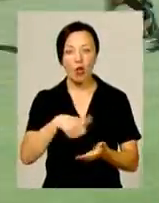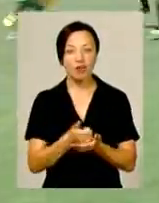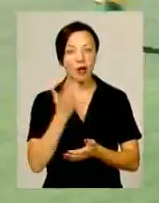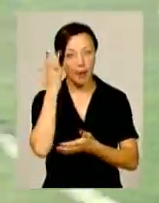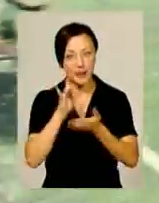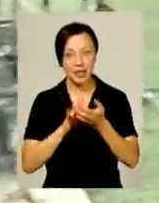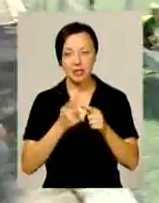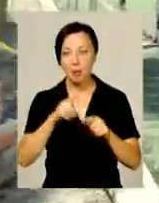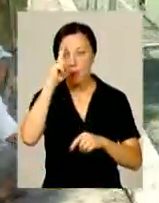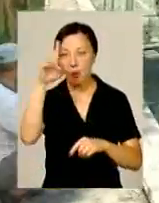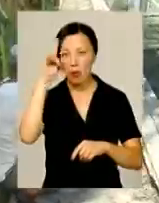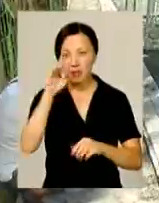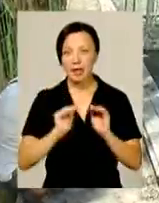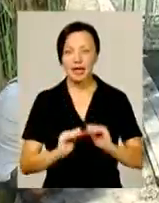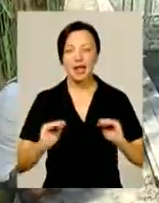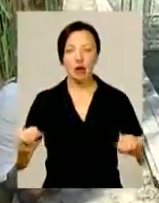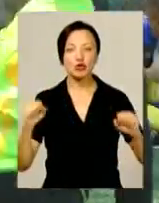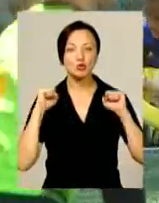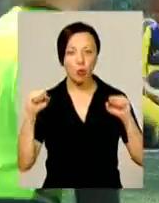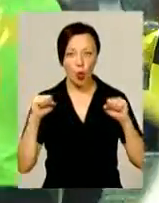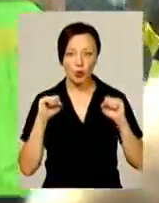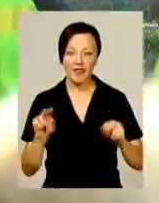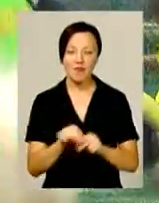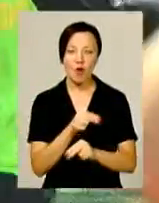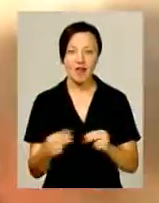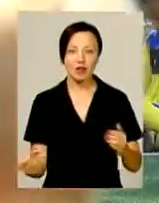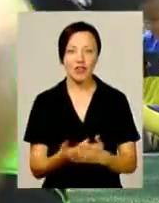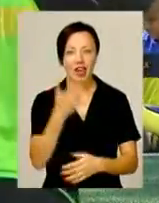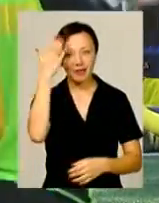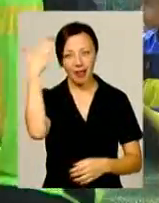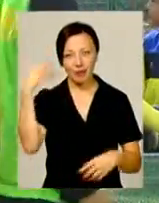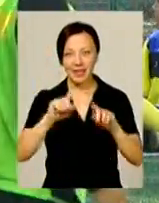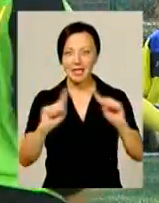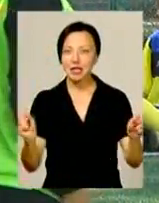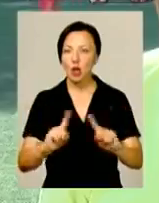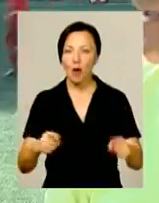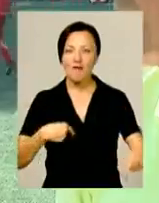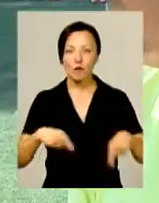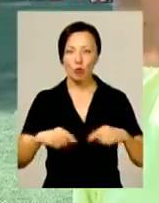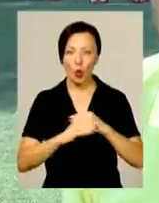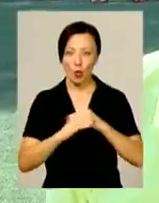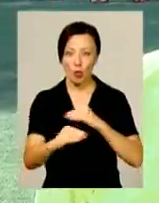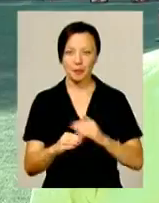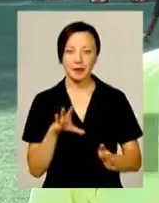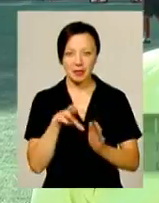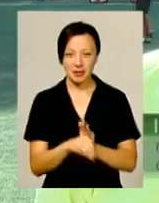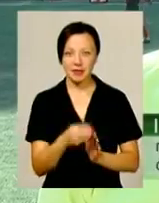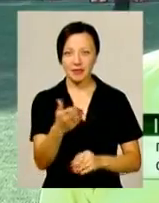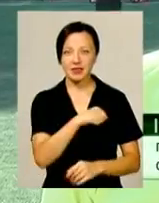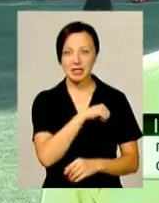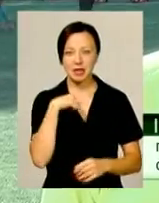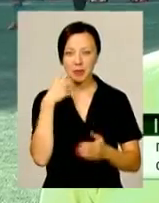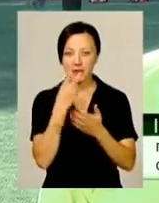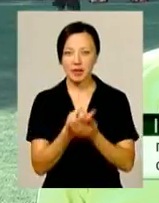мета – це популяризація дитячого спорту. І виховання нових талановитих зірок футбольного поля. Задійсно, ви самі бачите, яке